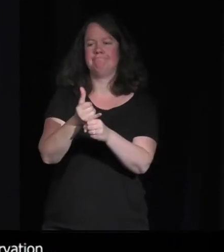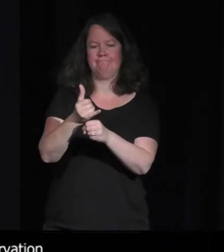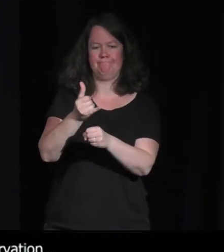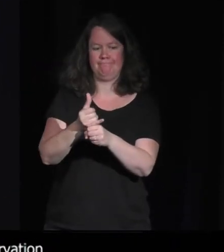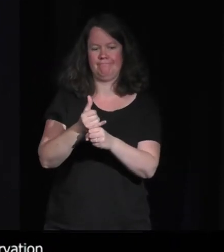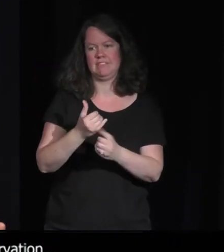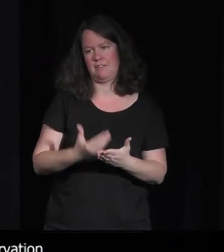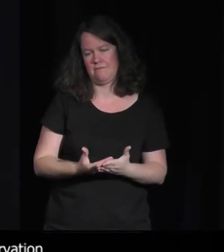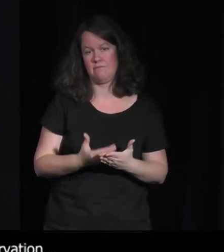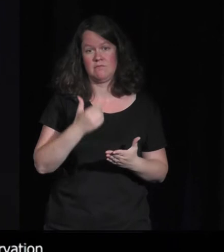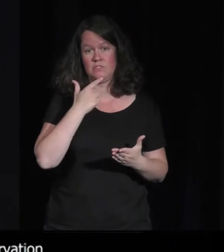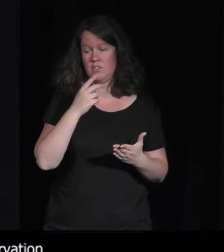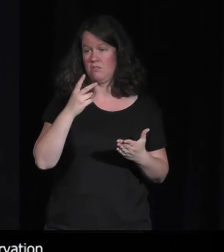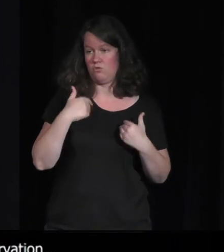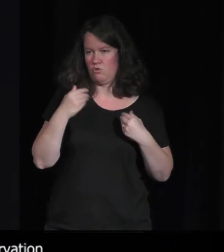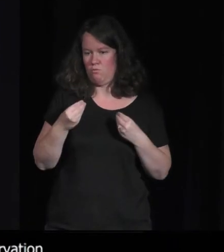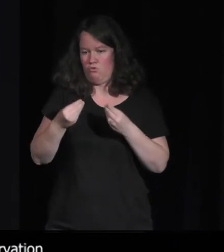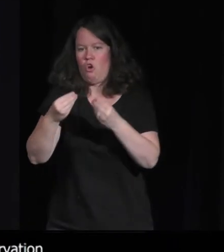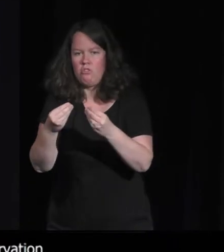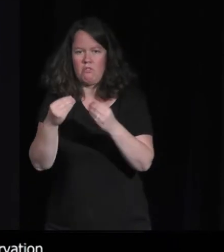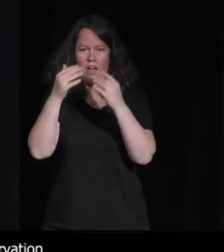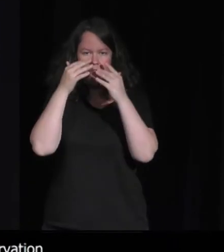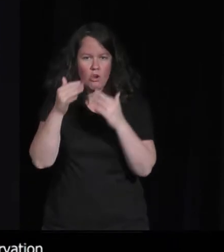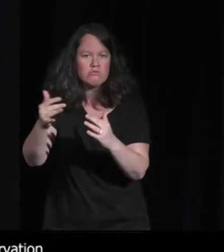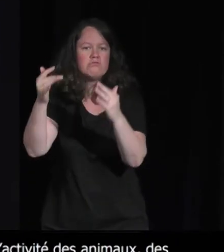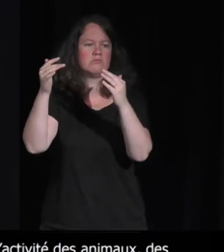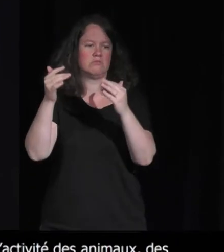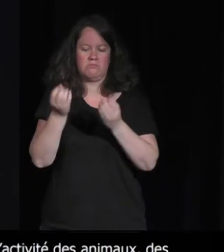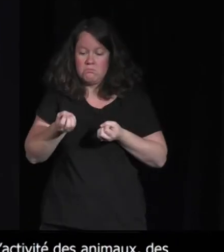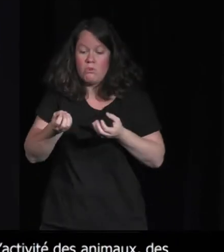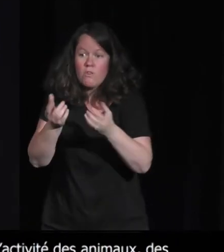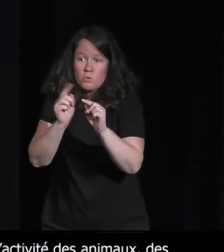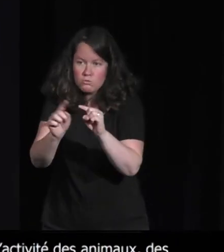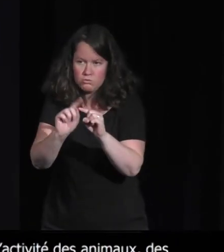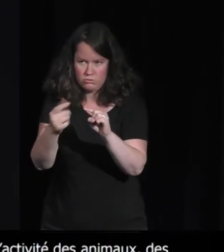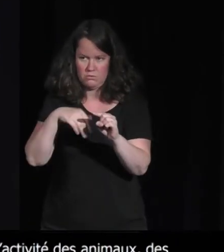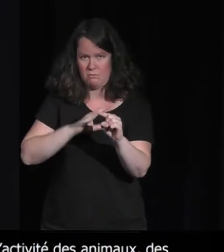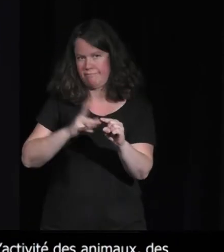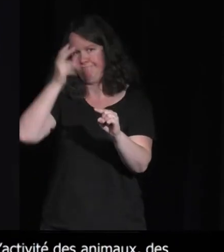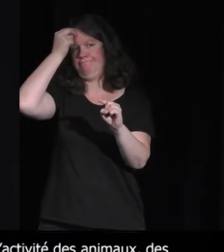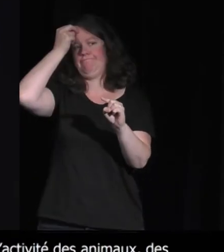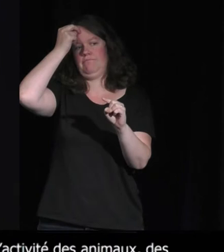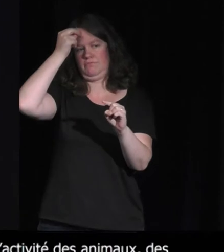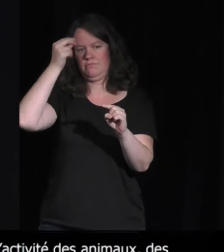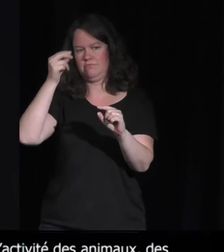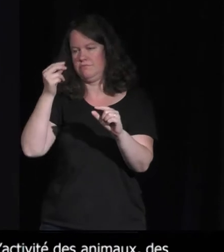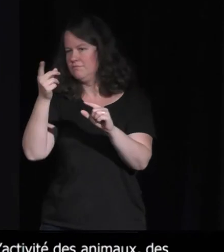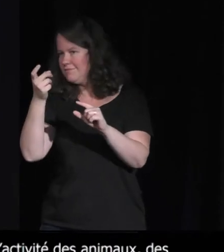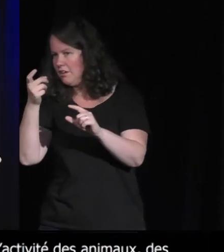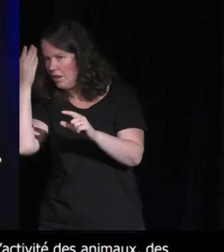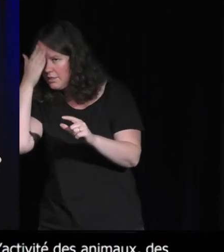On est dans l'influence de l'environnement et l'utilisation de ce qui est fait par les espèces.